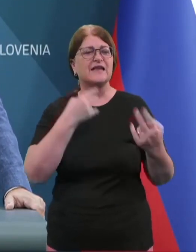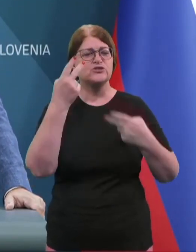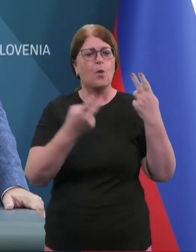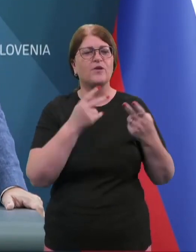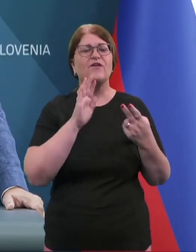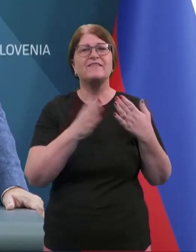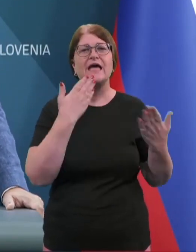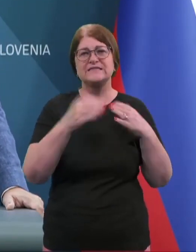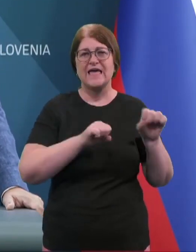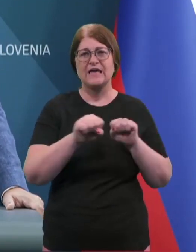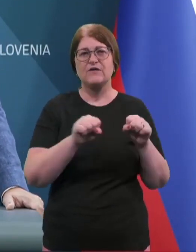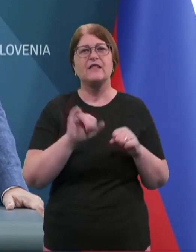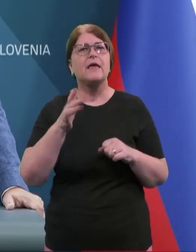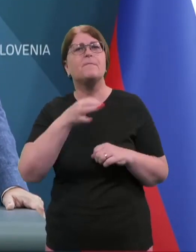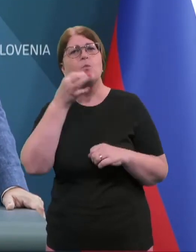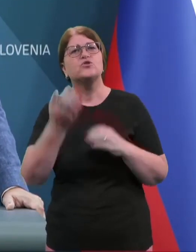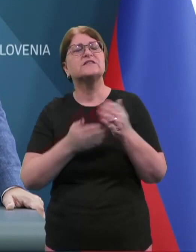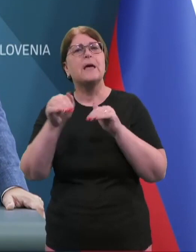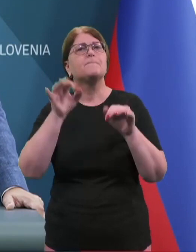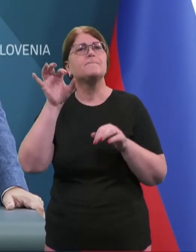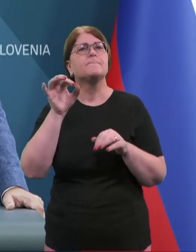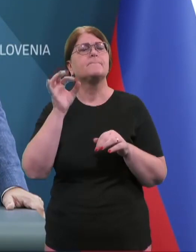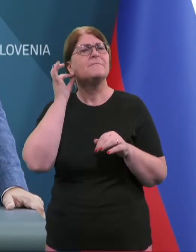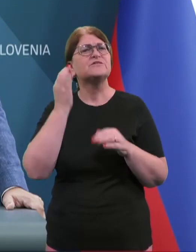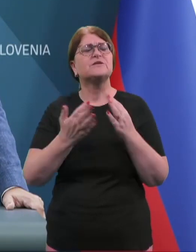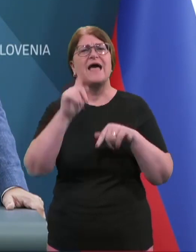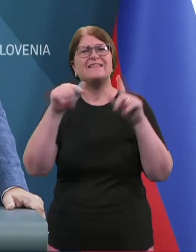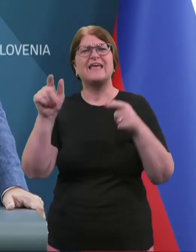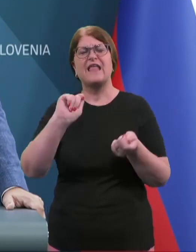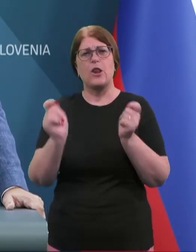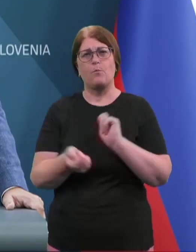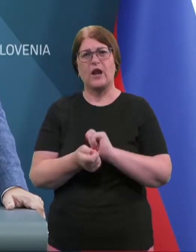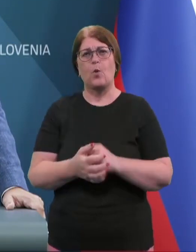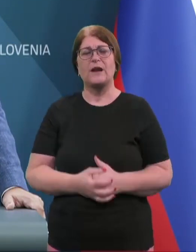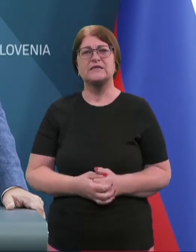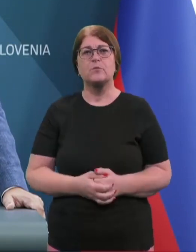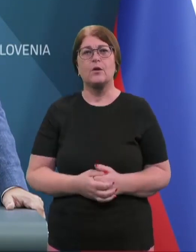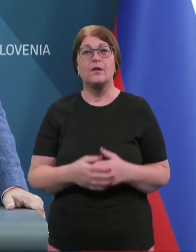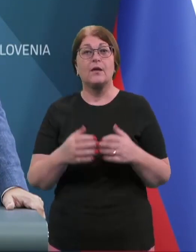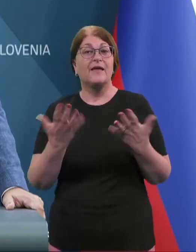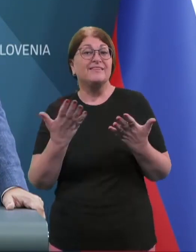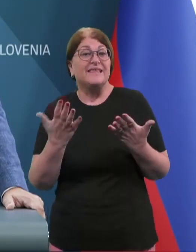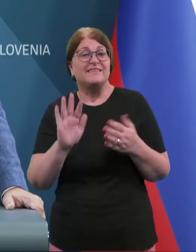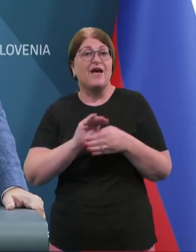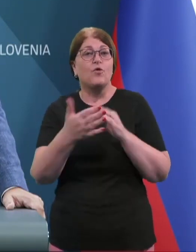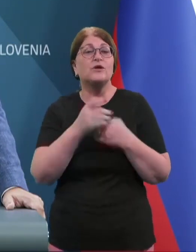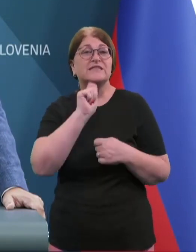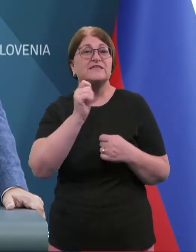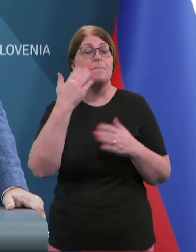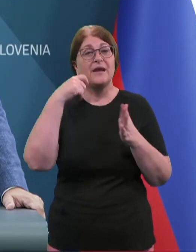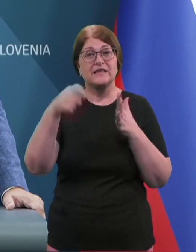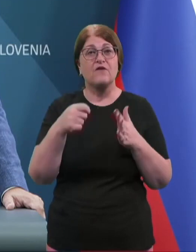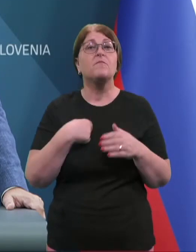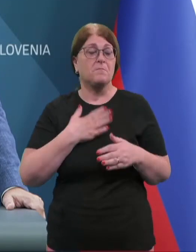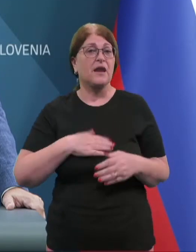upravnavali na sej vlade, je vprašanje za ministrica za digitalno preobrazbo, ampak nekako ni na voljo. Za izjavo pred kamero